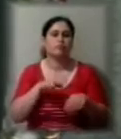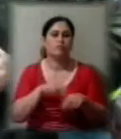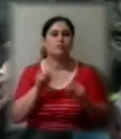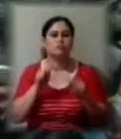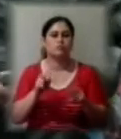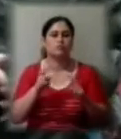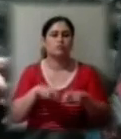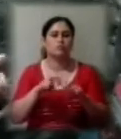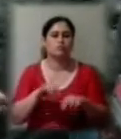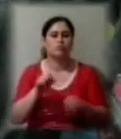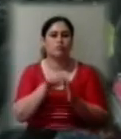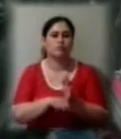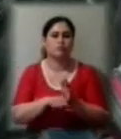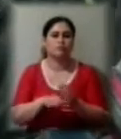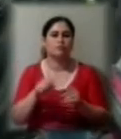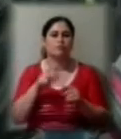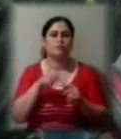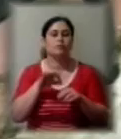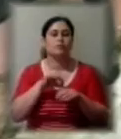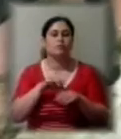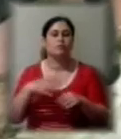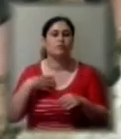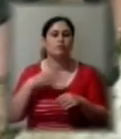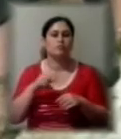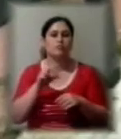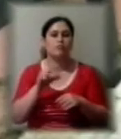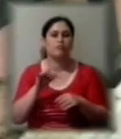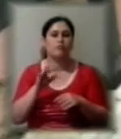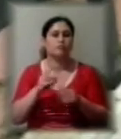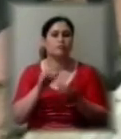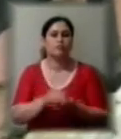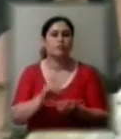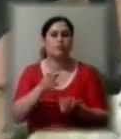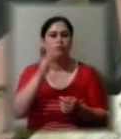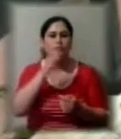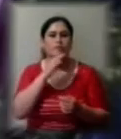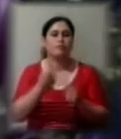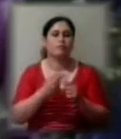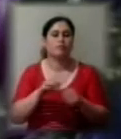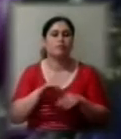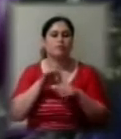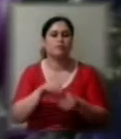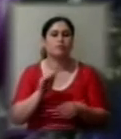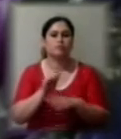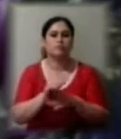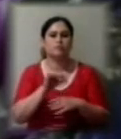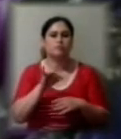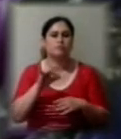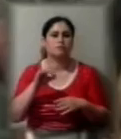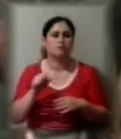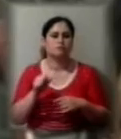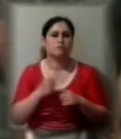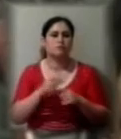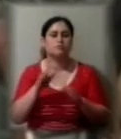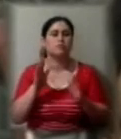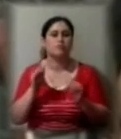вбивства. Тіло вбитого каховчанина не ховали, бо батьки вимагали проведення додаткових експертиз. Попрощалися із